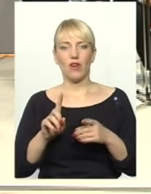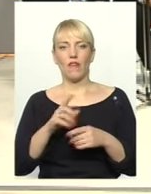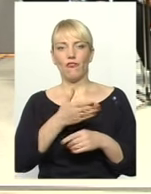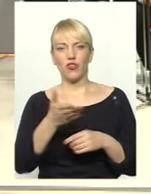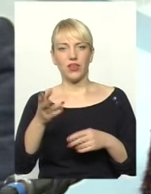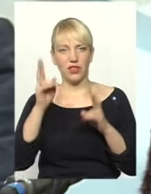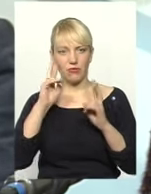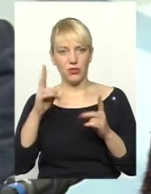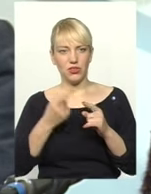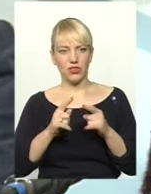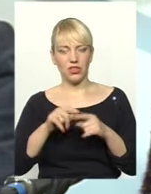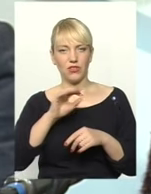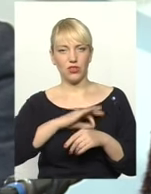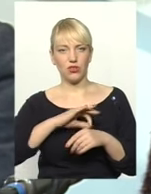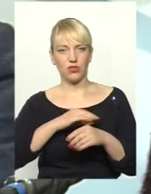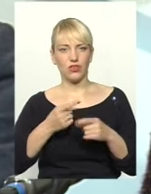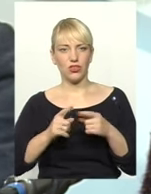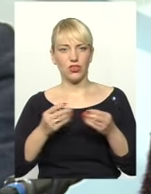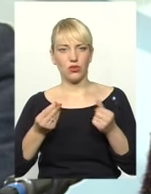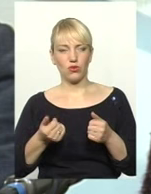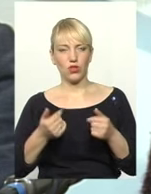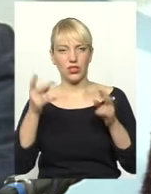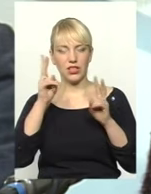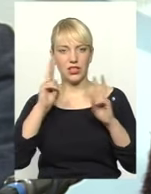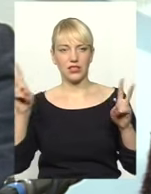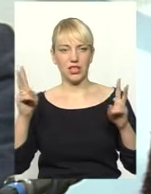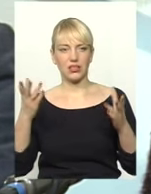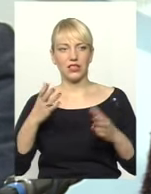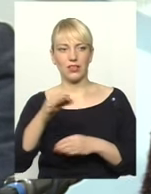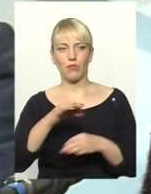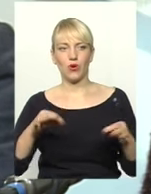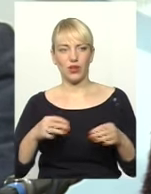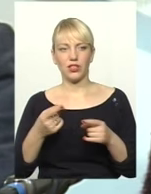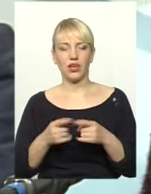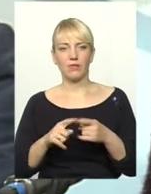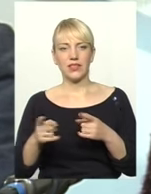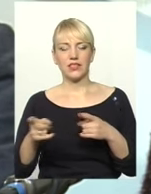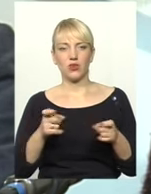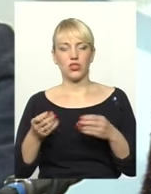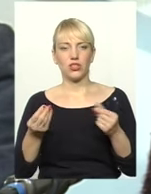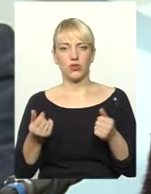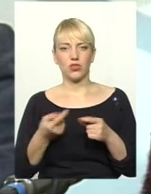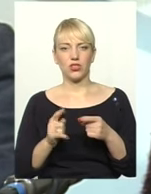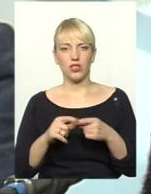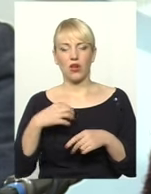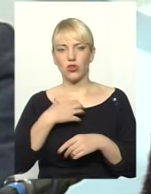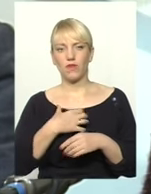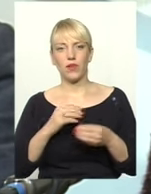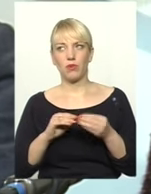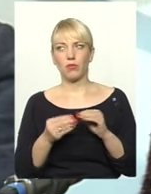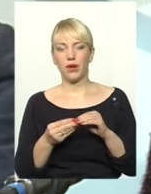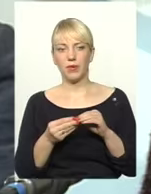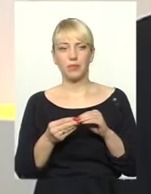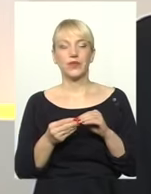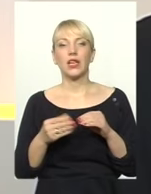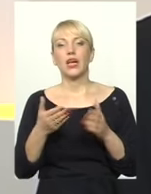їх використовувати ті кошти, або, скажімо так, не знають, в які проекти їх залучати ті кошти, оце основна проблема. Ми